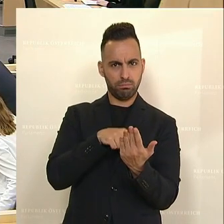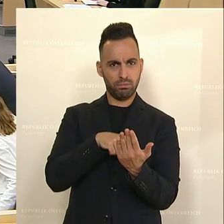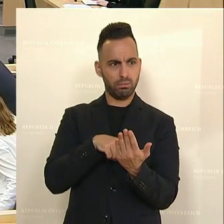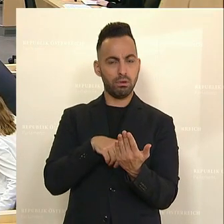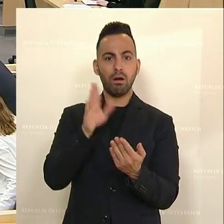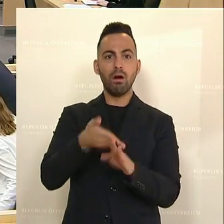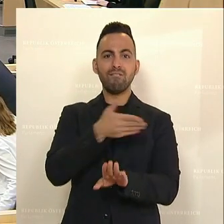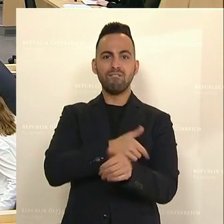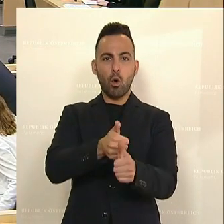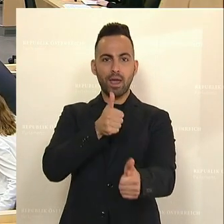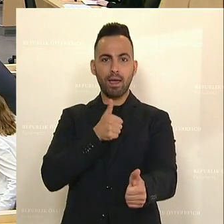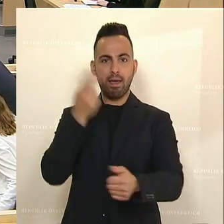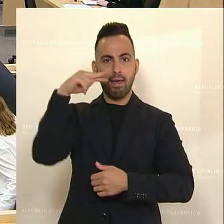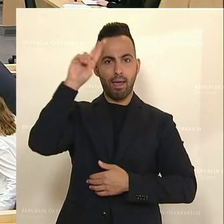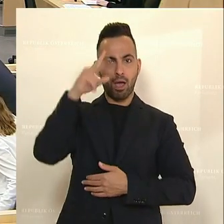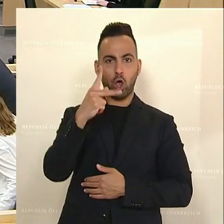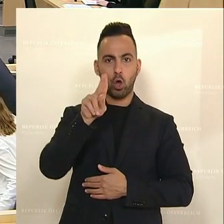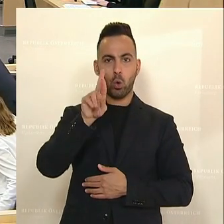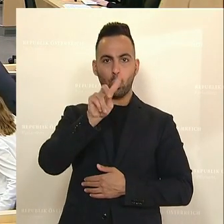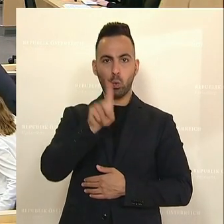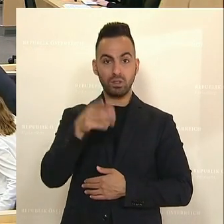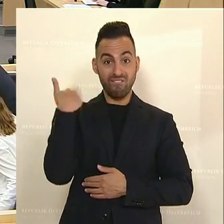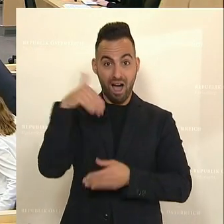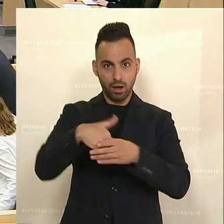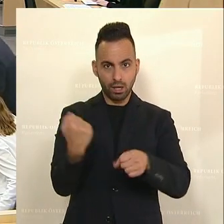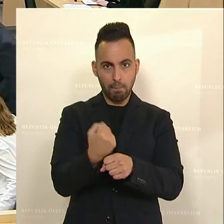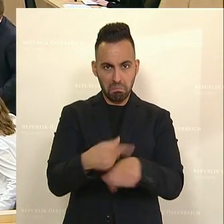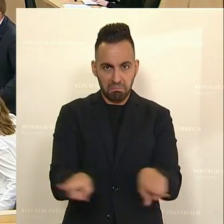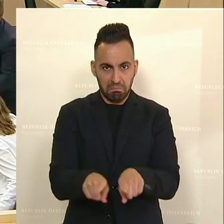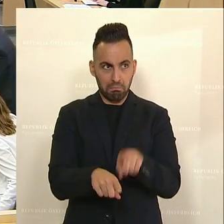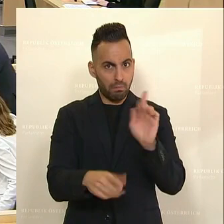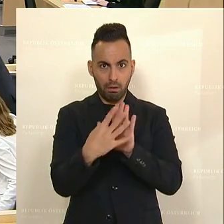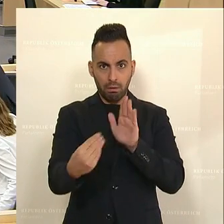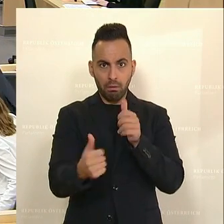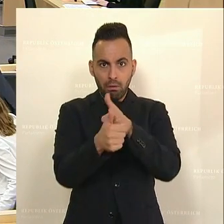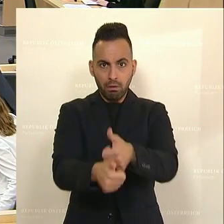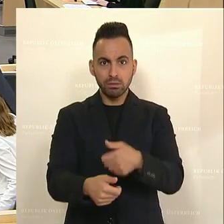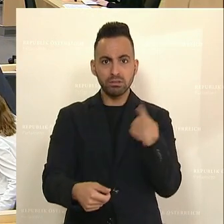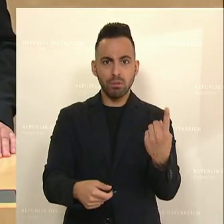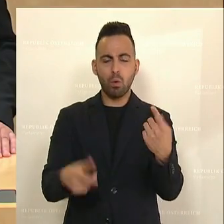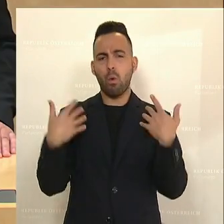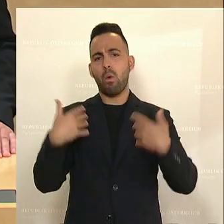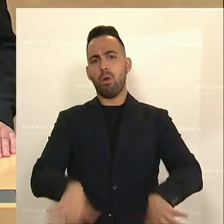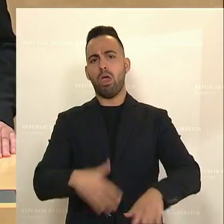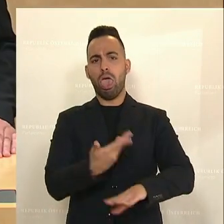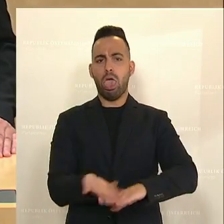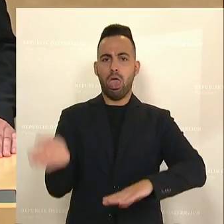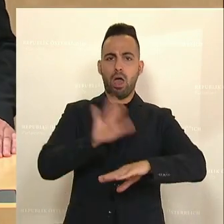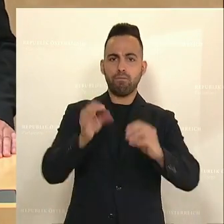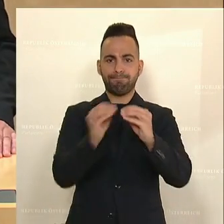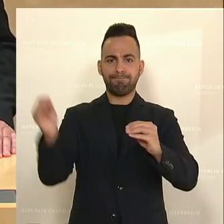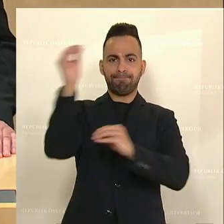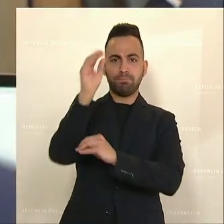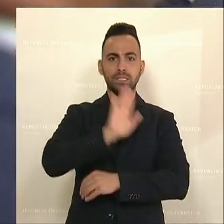Ihr Vorgänger, Sebastian Kurz, gemacht hat. Der hat unverhältnismäßig hoch eigentlich die